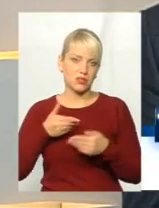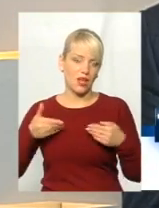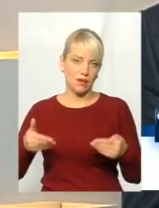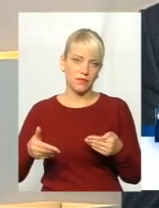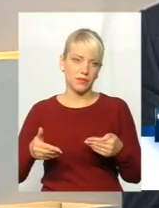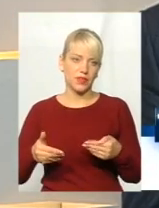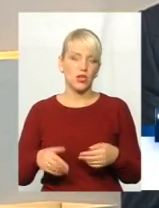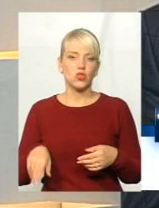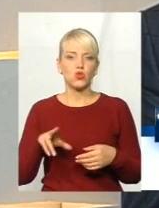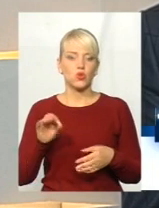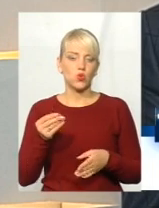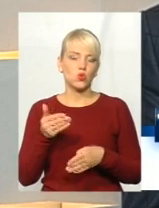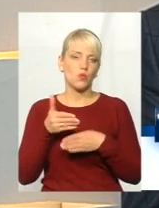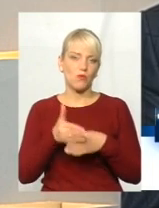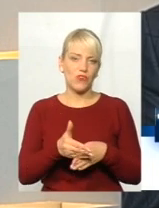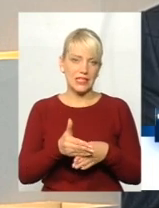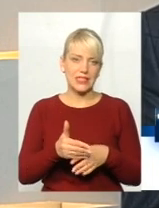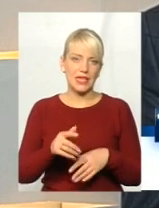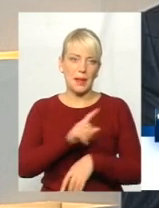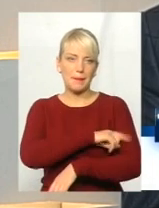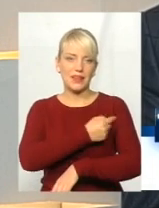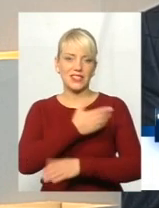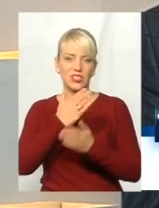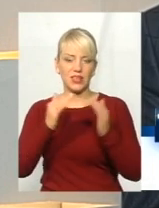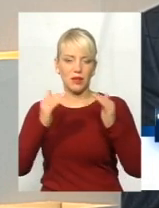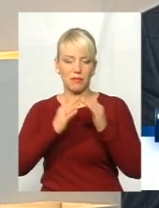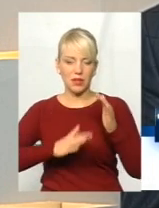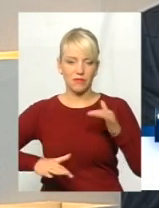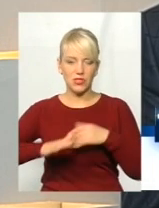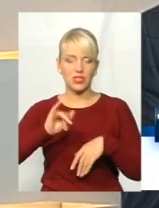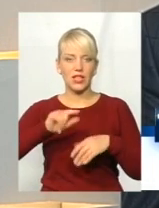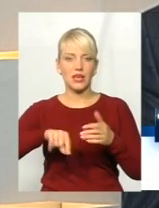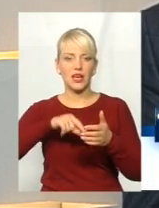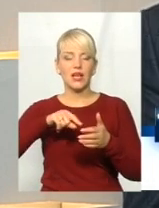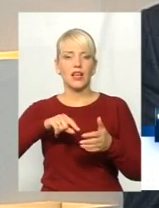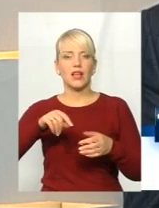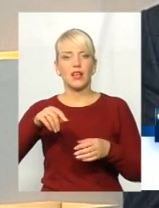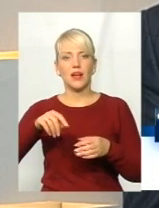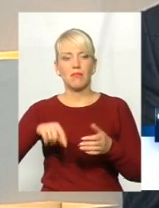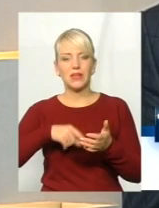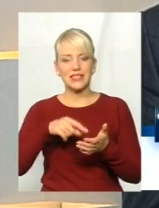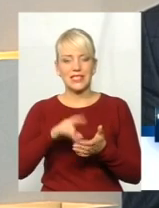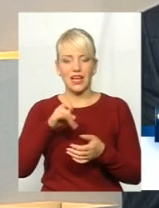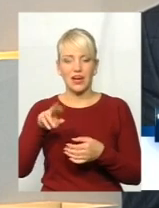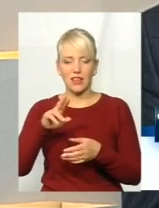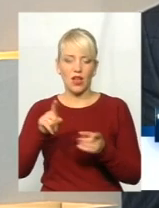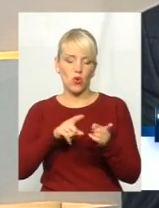Щодо субвенції медичної, є приміщення, готова міська рада купити обладнання. Я думаю, перш за все, це